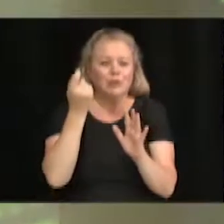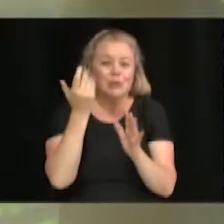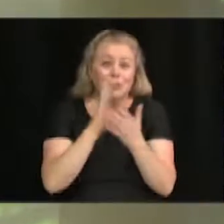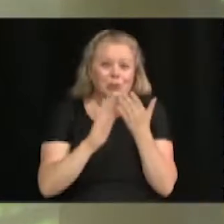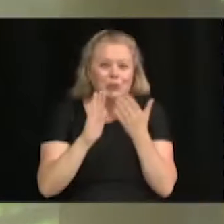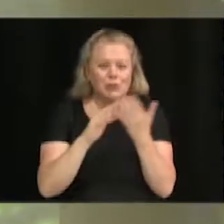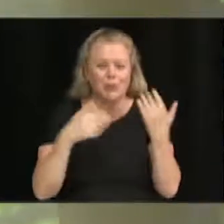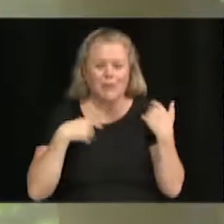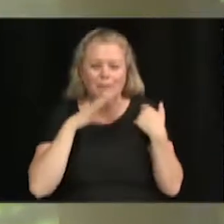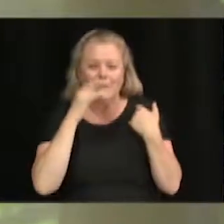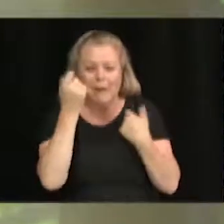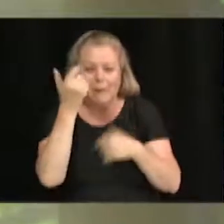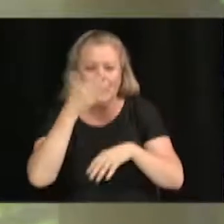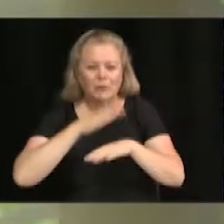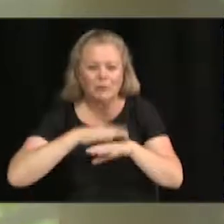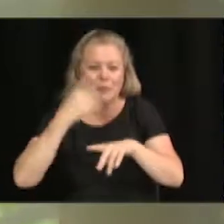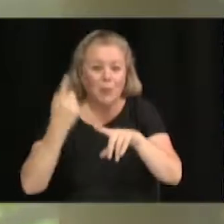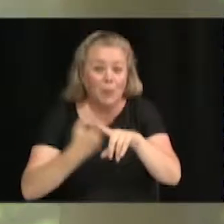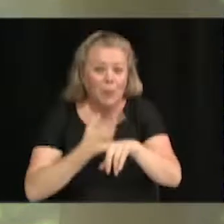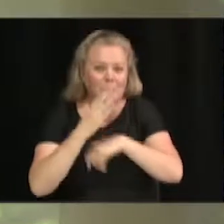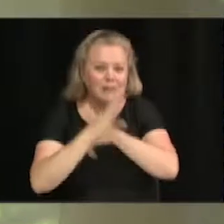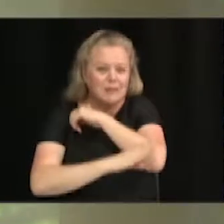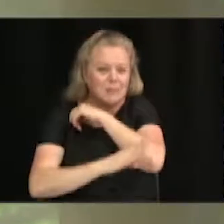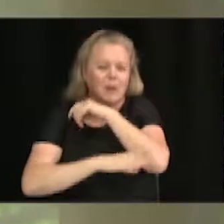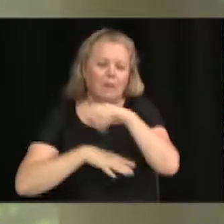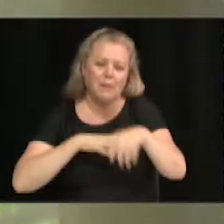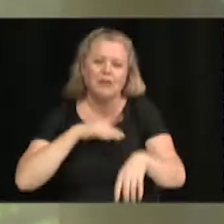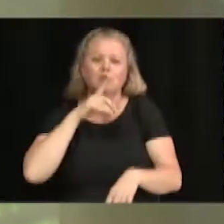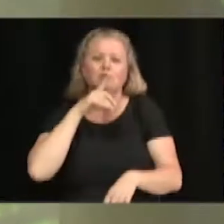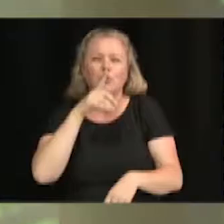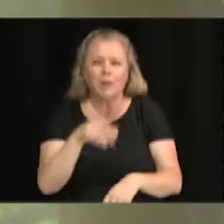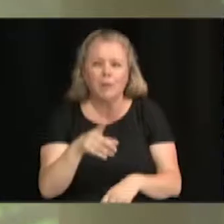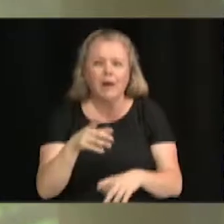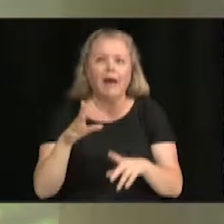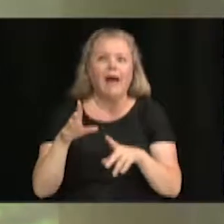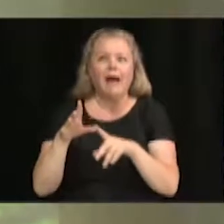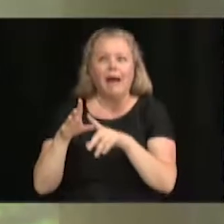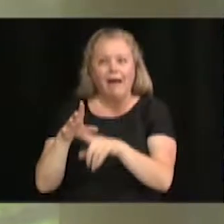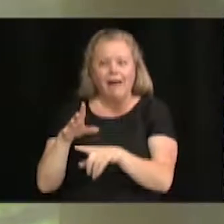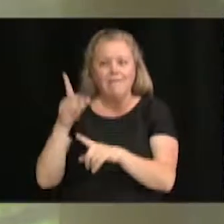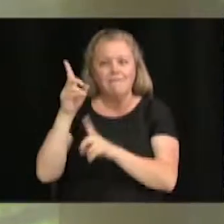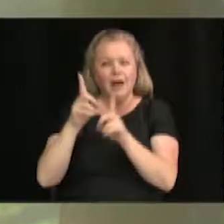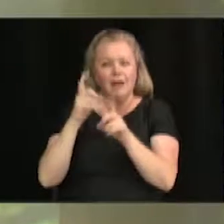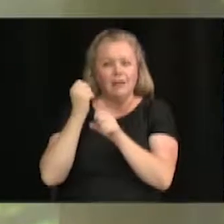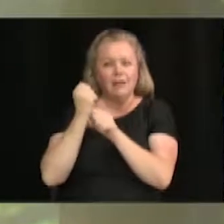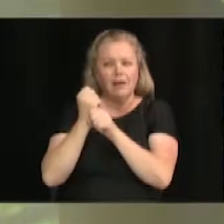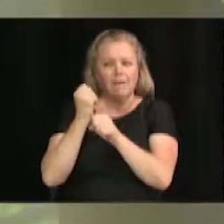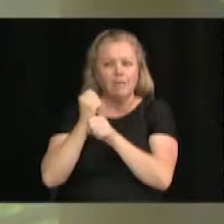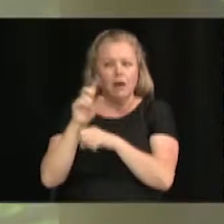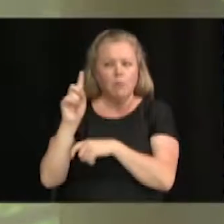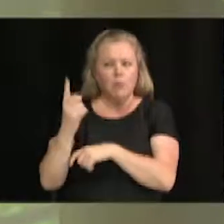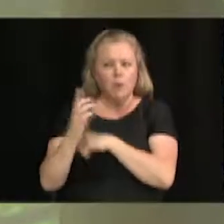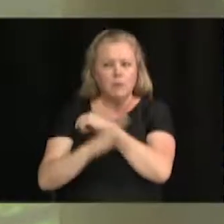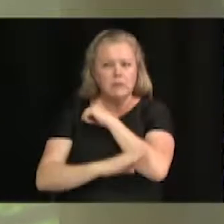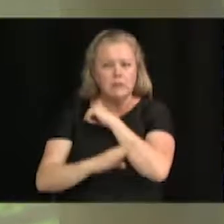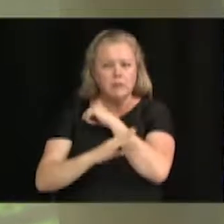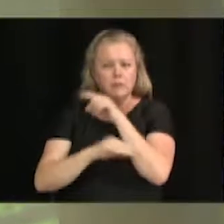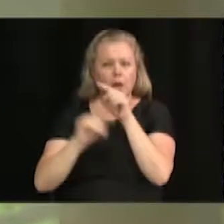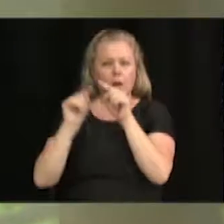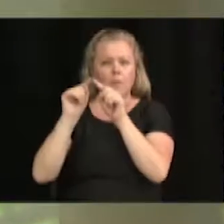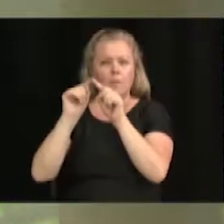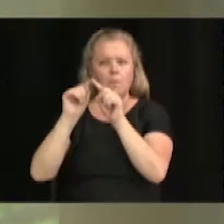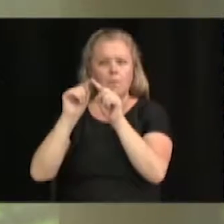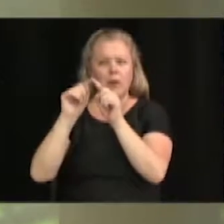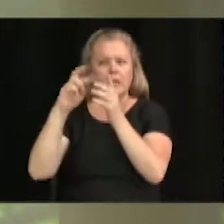parce qu'on va avoir évidemment une séance, la fête du travail, je pense que c'est le 1er septembre cette année, ça se peut. Donc, la séance de